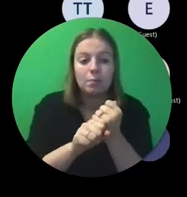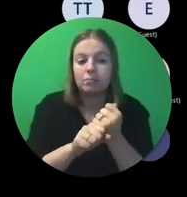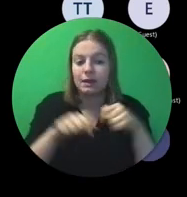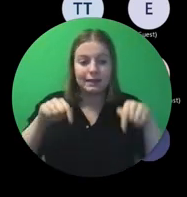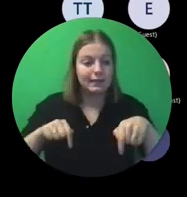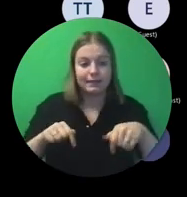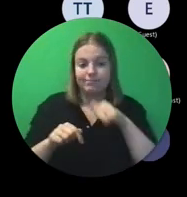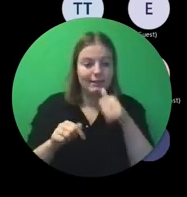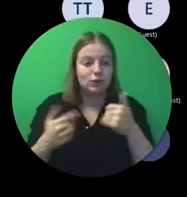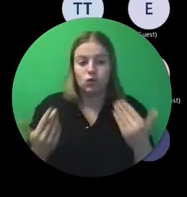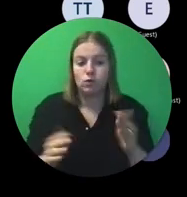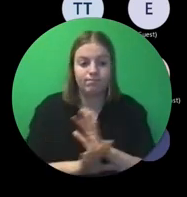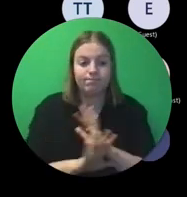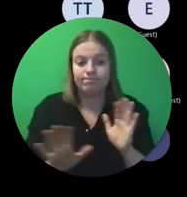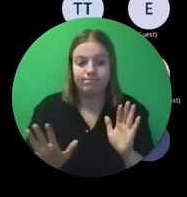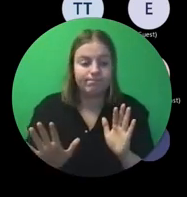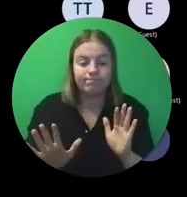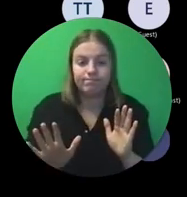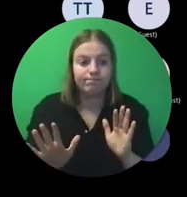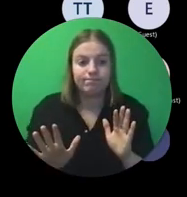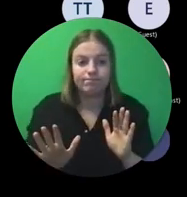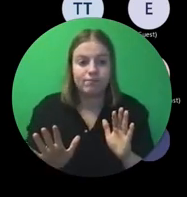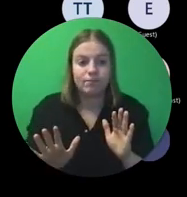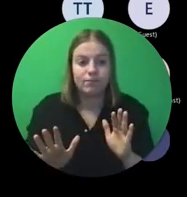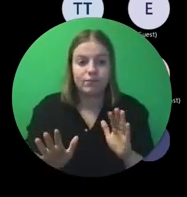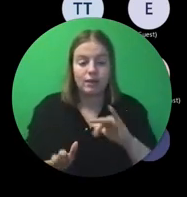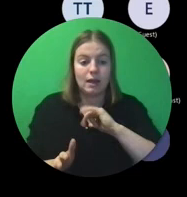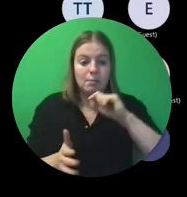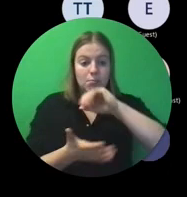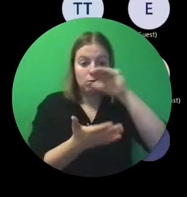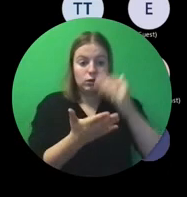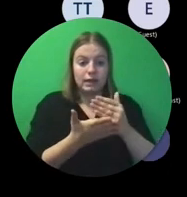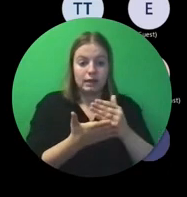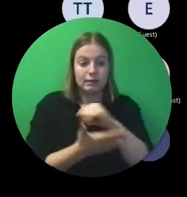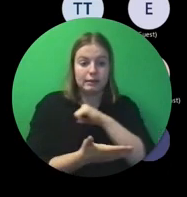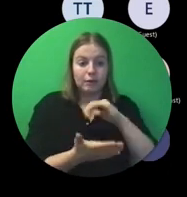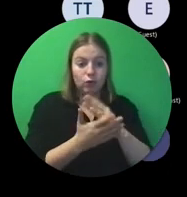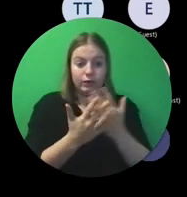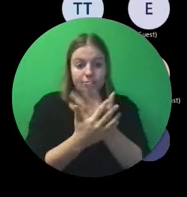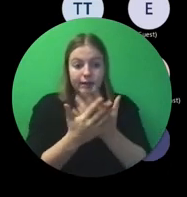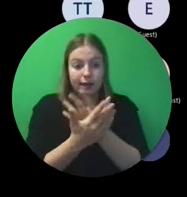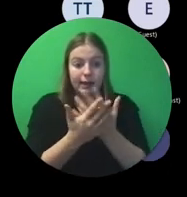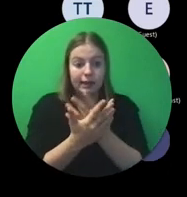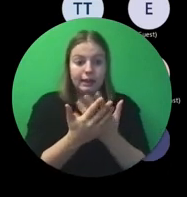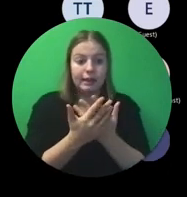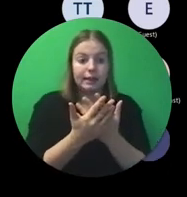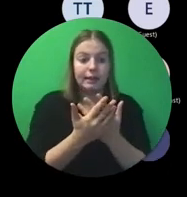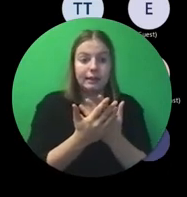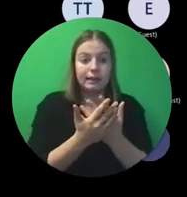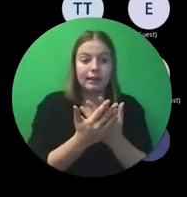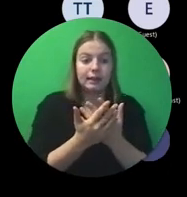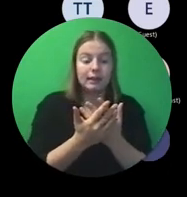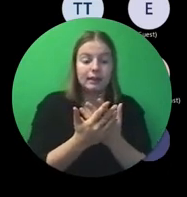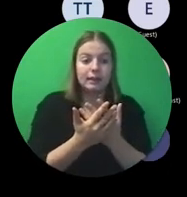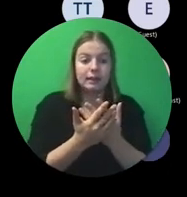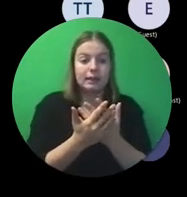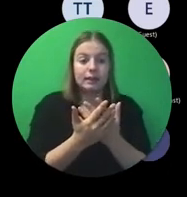Hier is dat weer niet. Je hebt een budget dat je zelf geraamd hebt. Staat tegenover